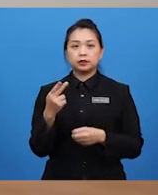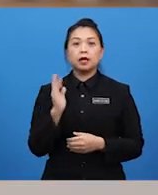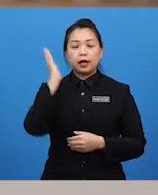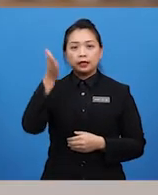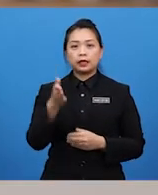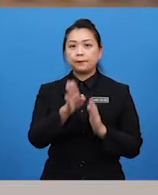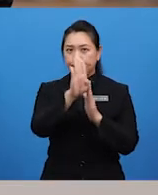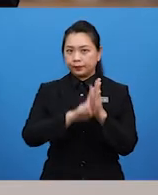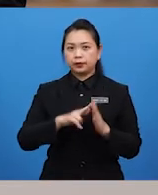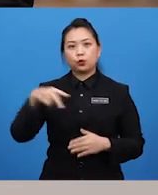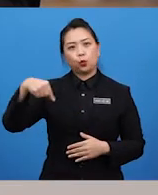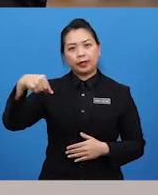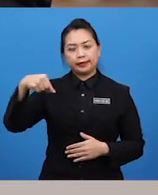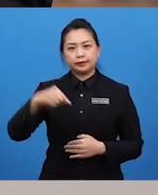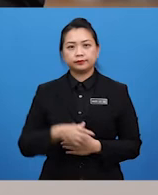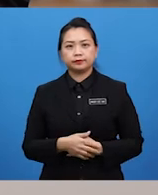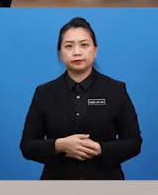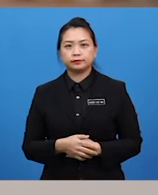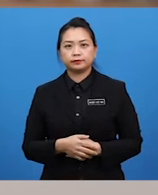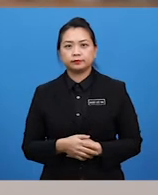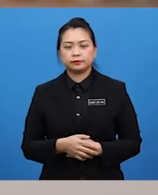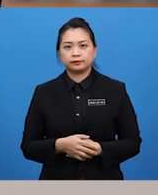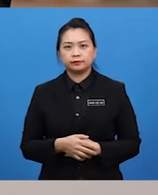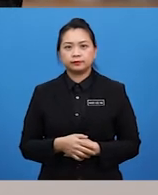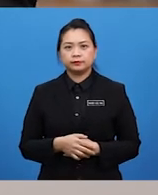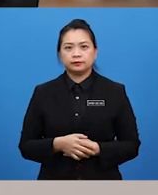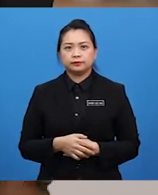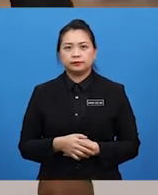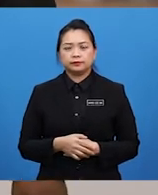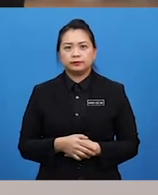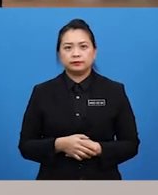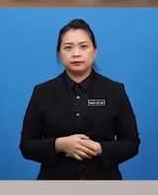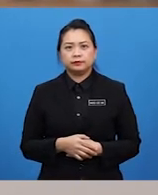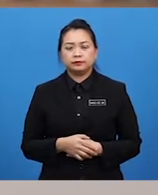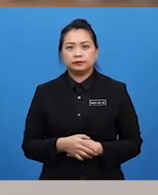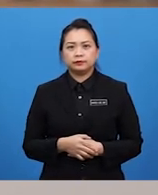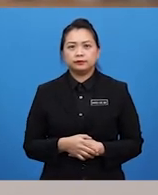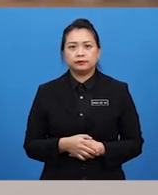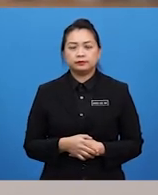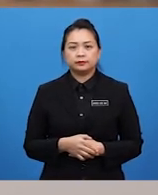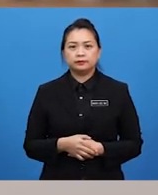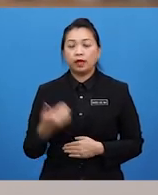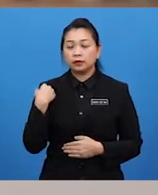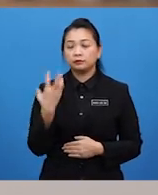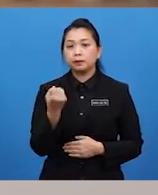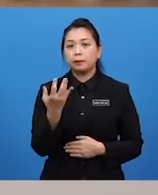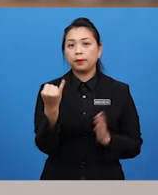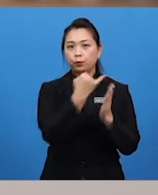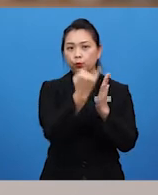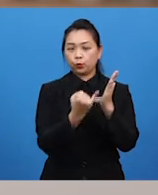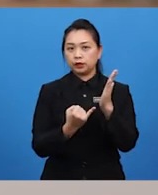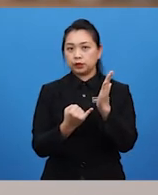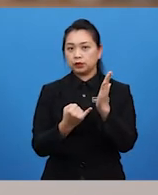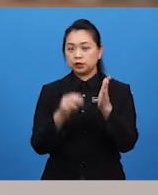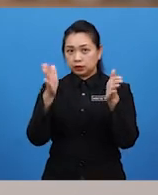berkualiti. Tepat sekali, Cikgu Jons. Sebenarnya, Cikgu Jons ini terdapat juga beberapa pelukis yang terkenal yang